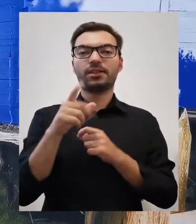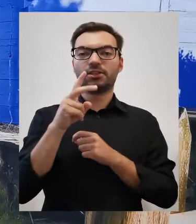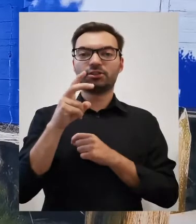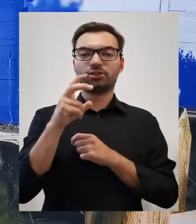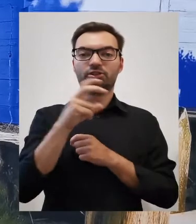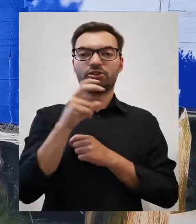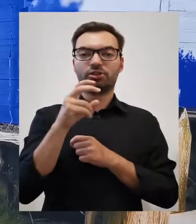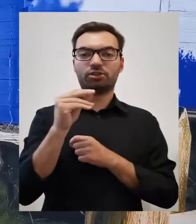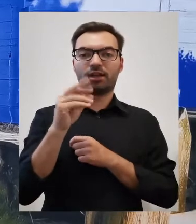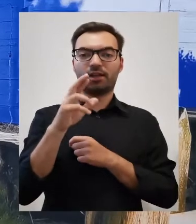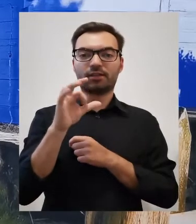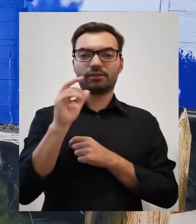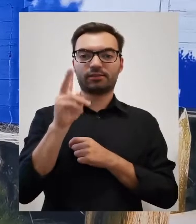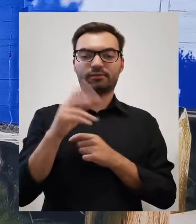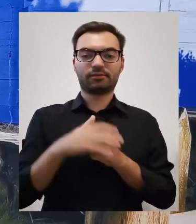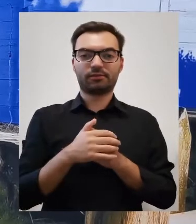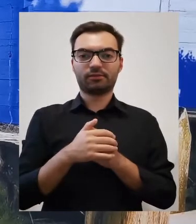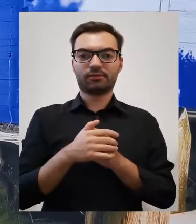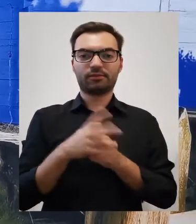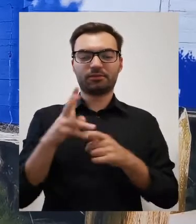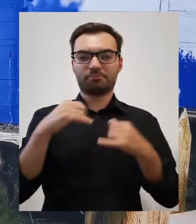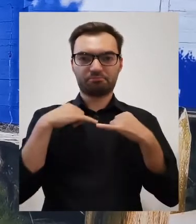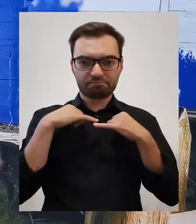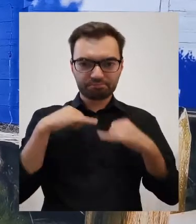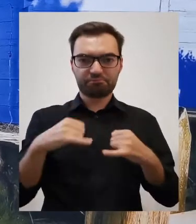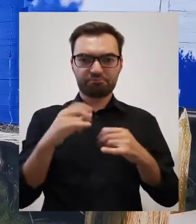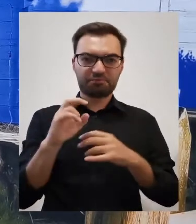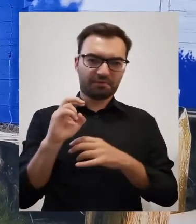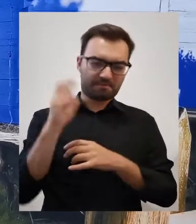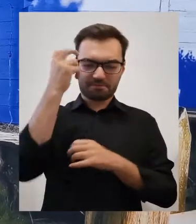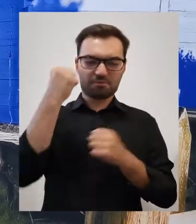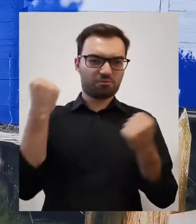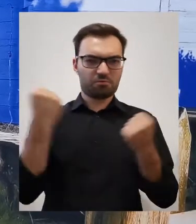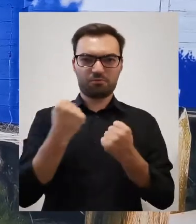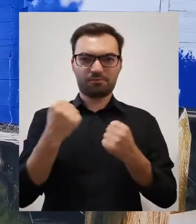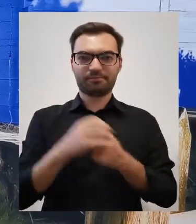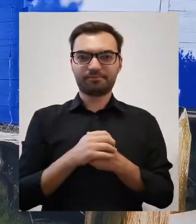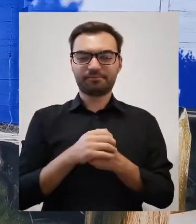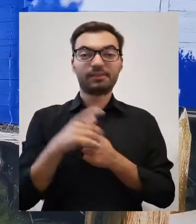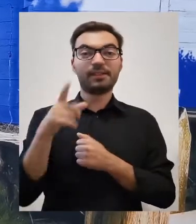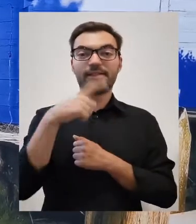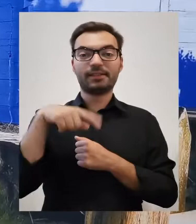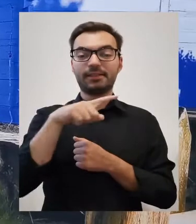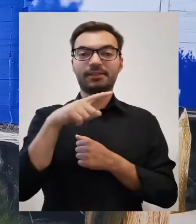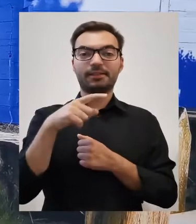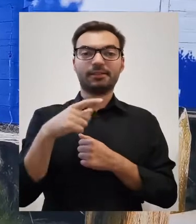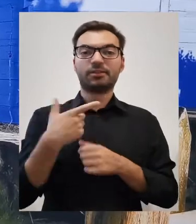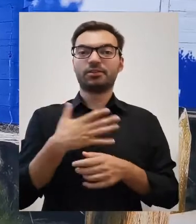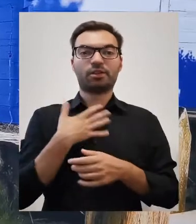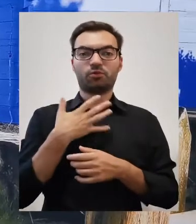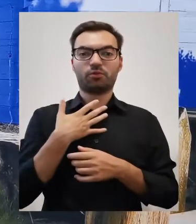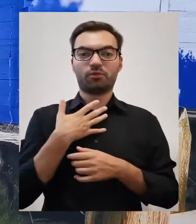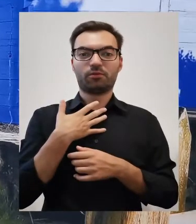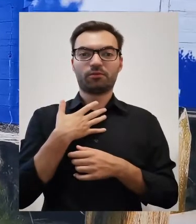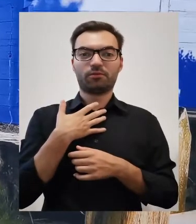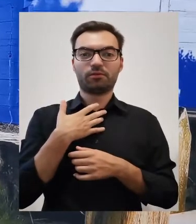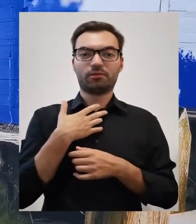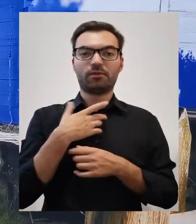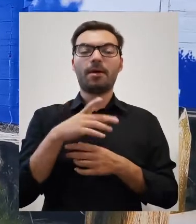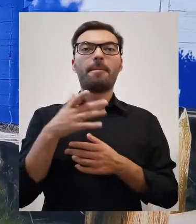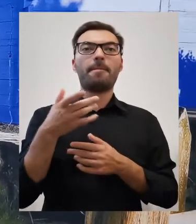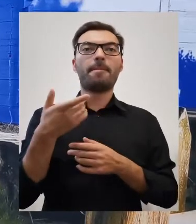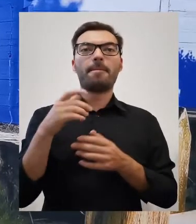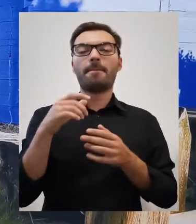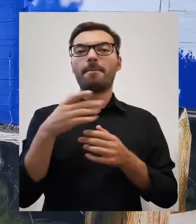Wisłą koło samego Czerska. To wszystko chłop w chłopa silne i ogromne jak dęby i oni sami nie uważają